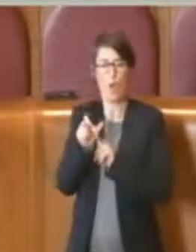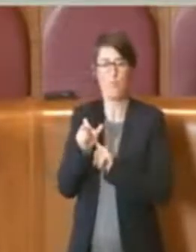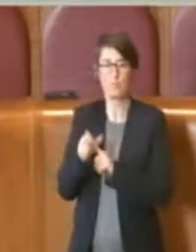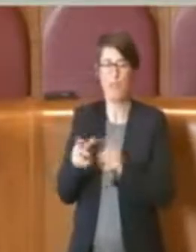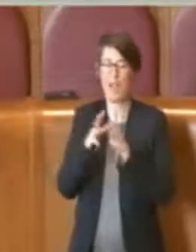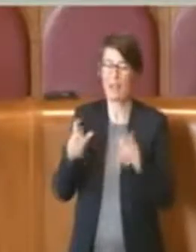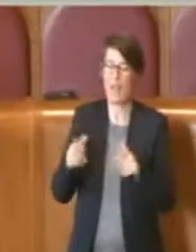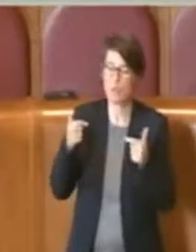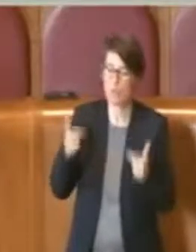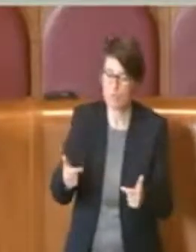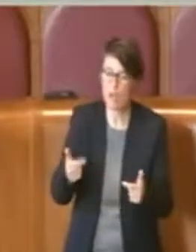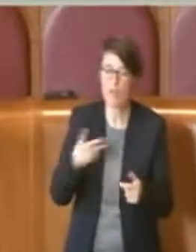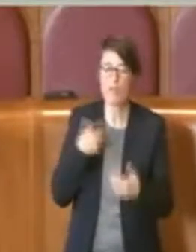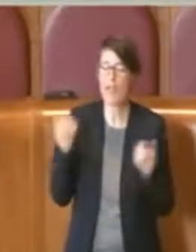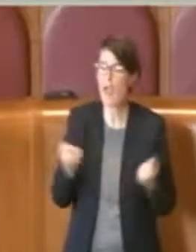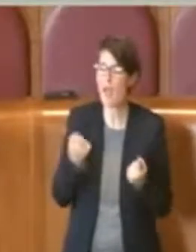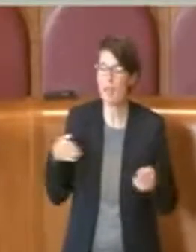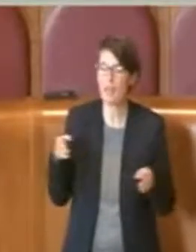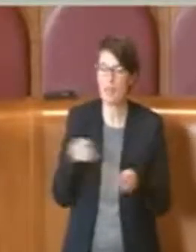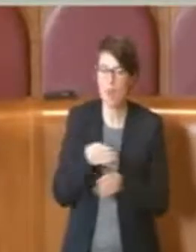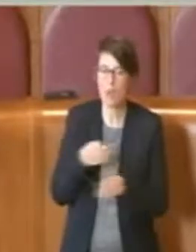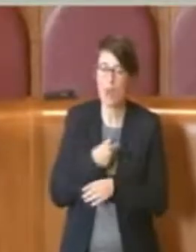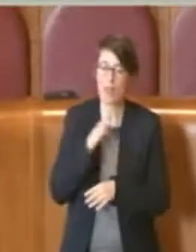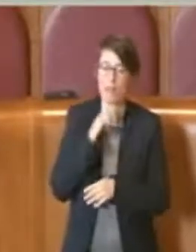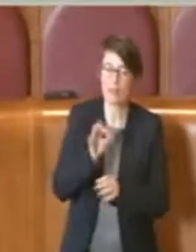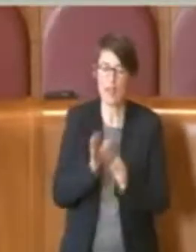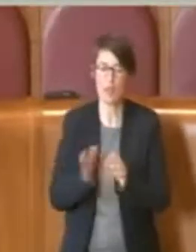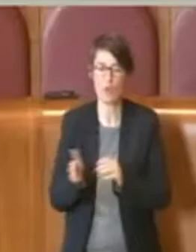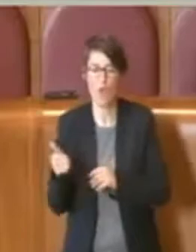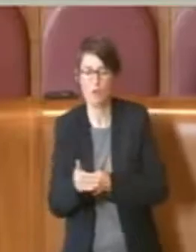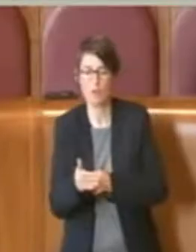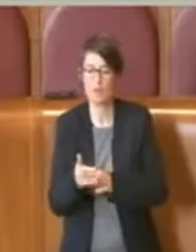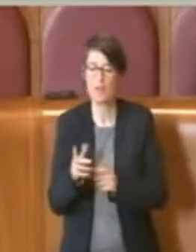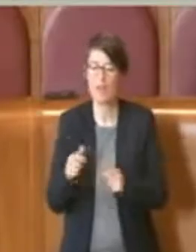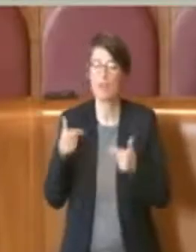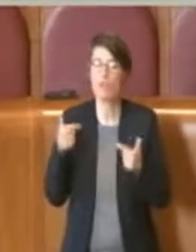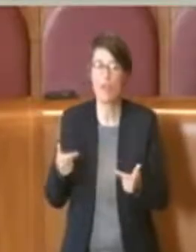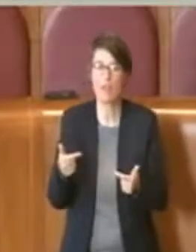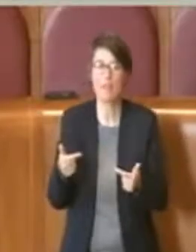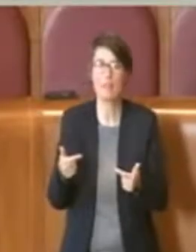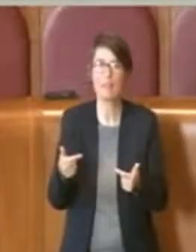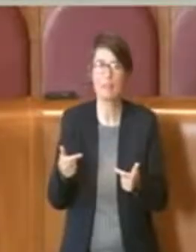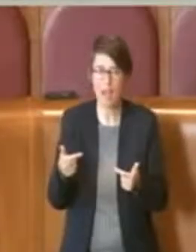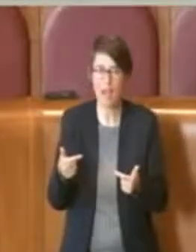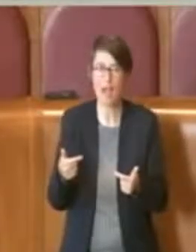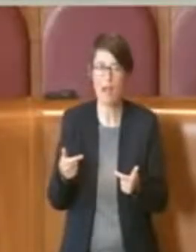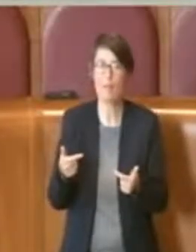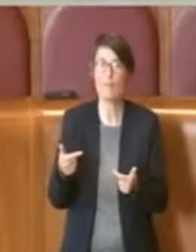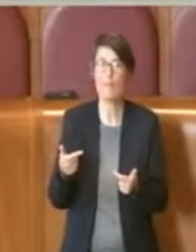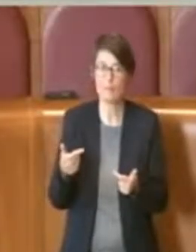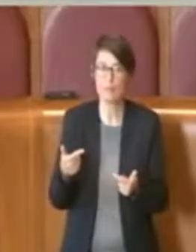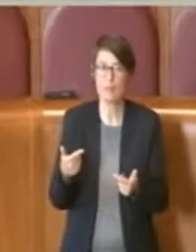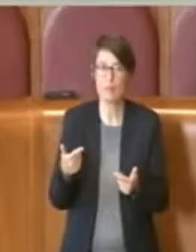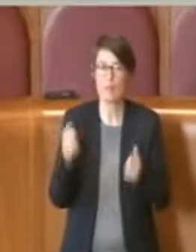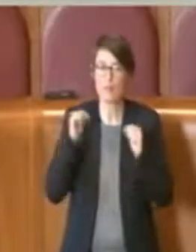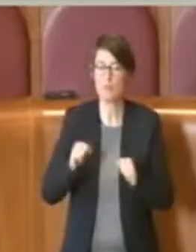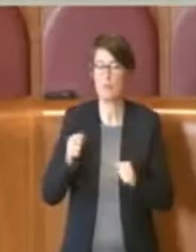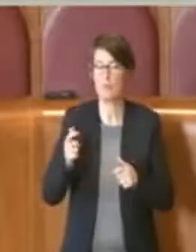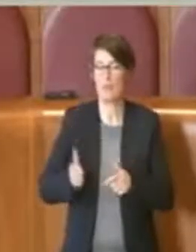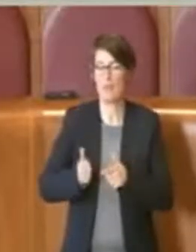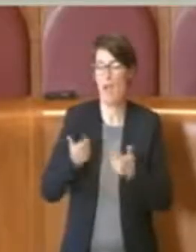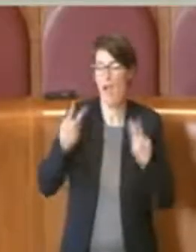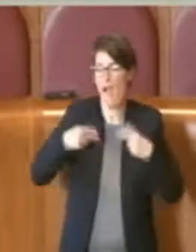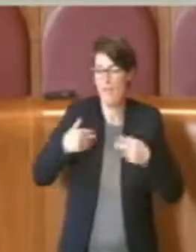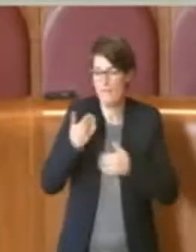che direttamente o indirettamente comprometta l'integrità statica o vegetativa e o il regolare